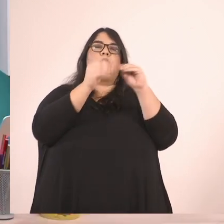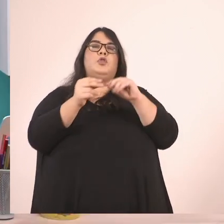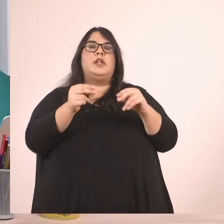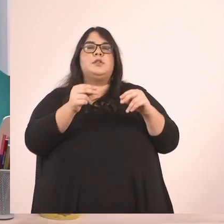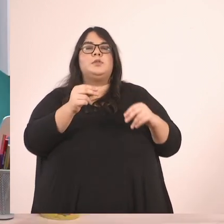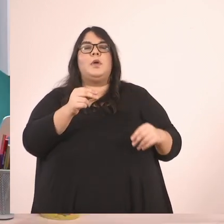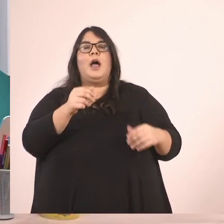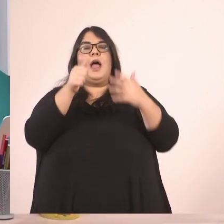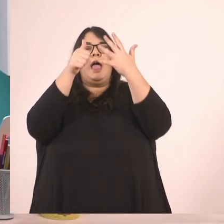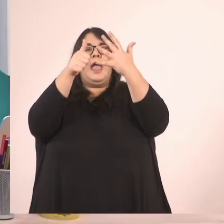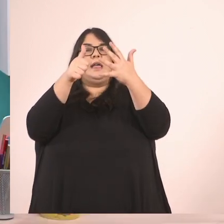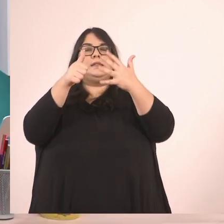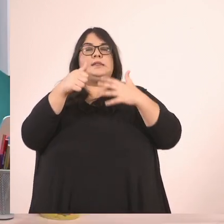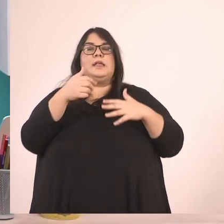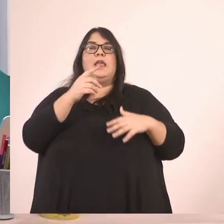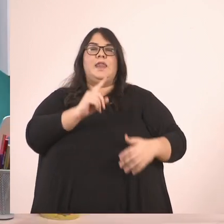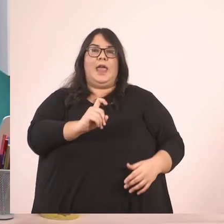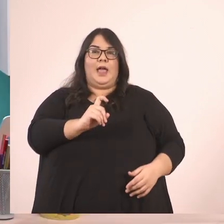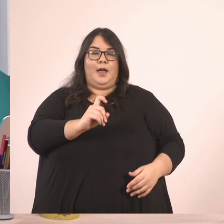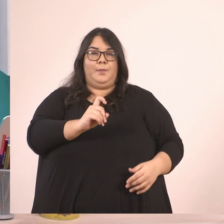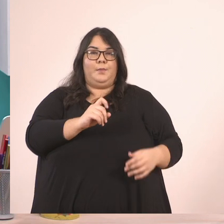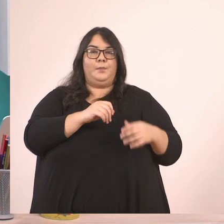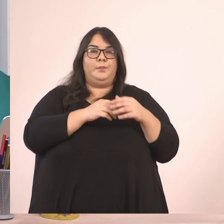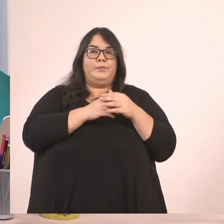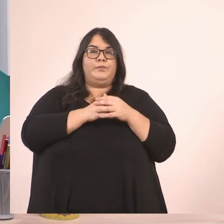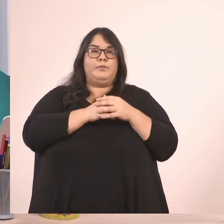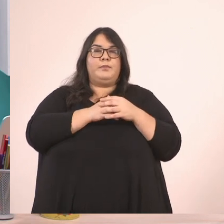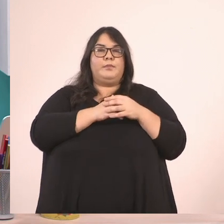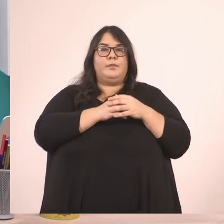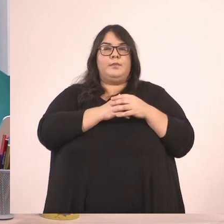το 3 θα γίνει 6 και δύο φορές το 5 θα γίνει 10.